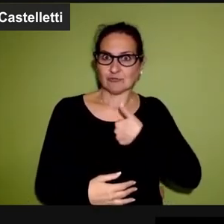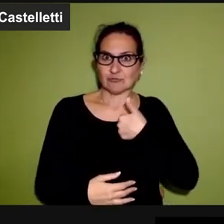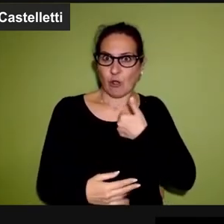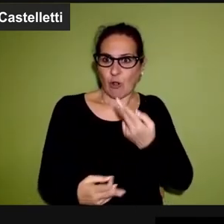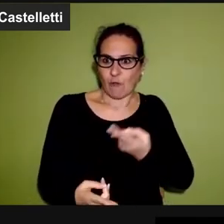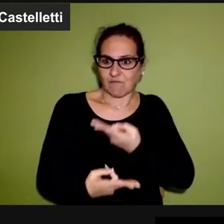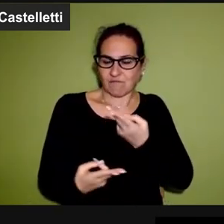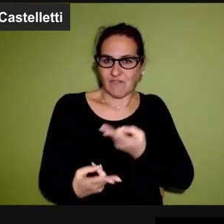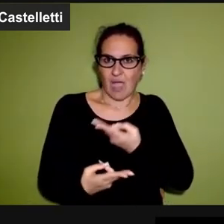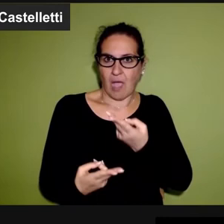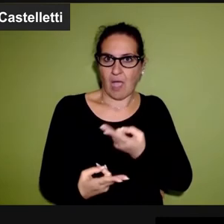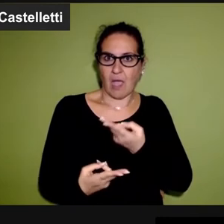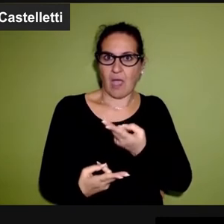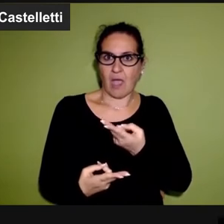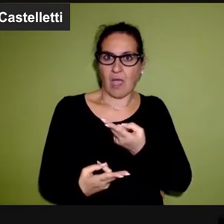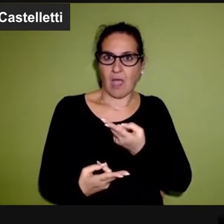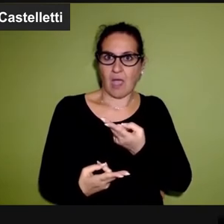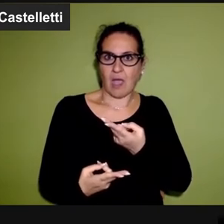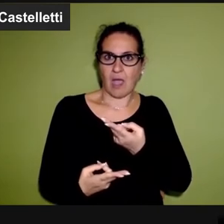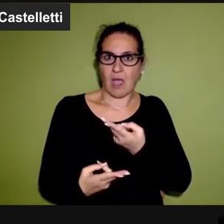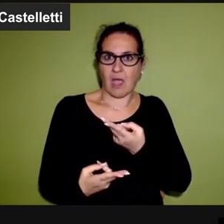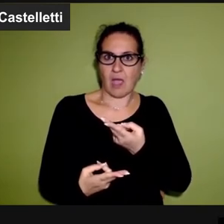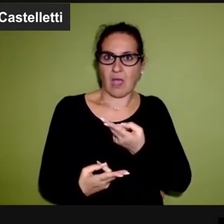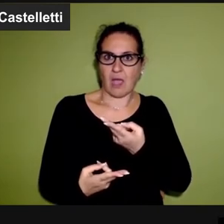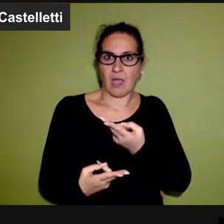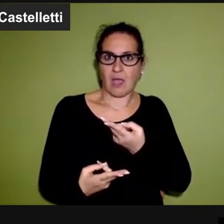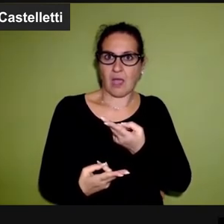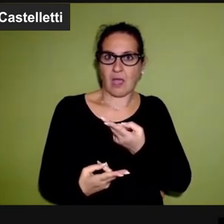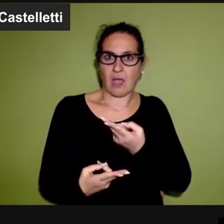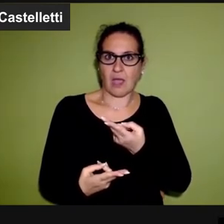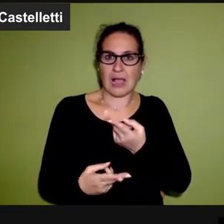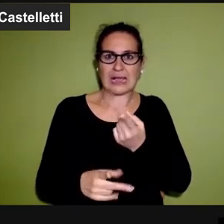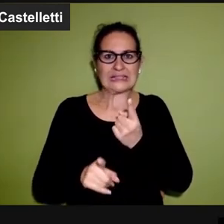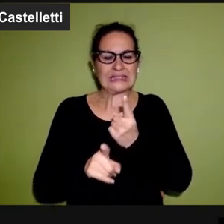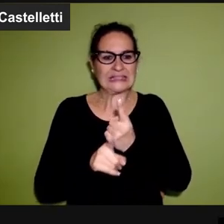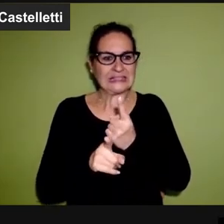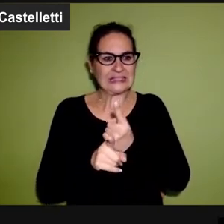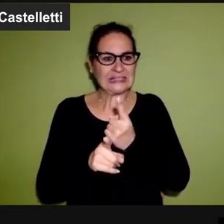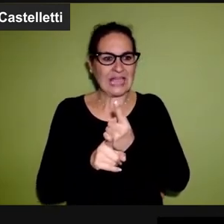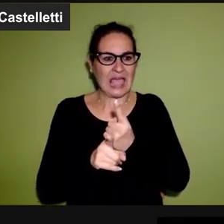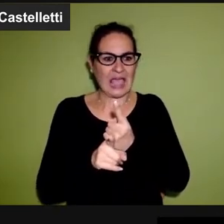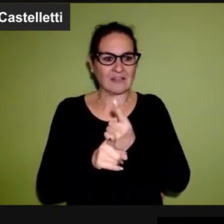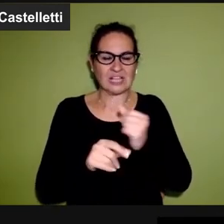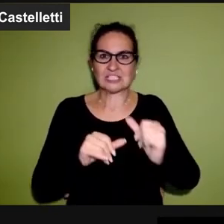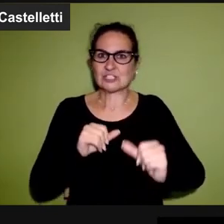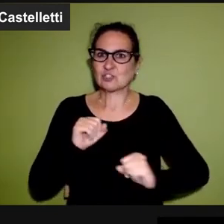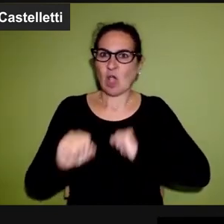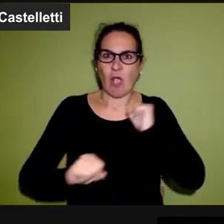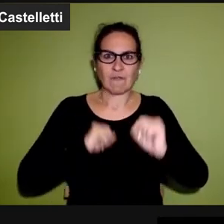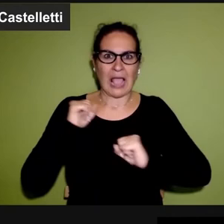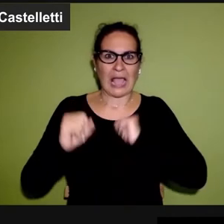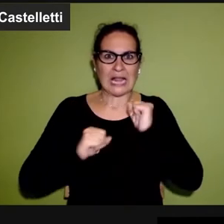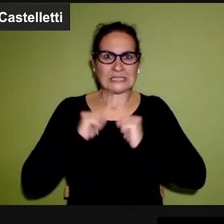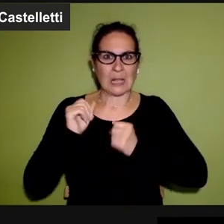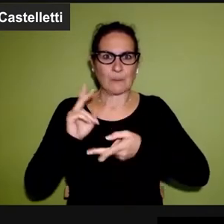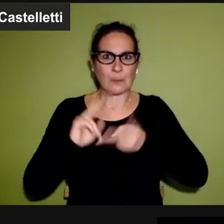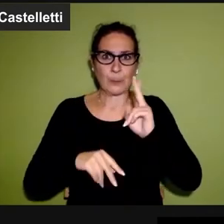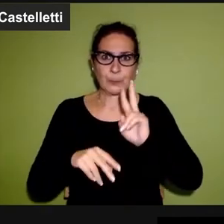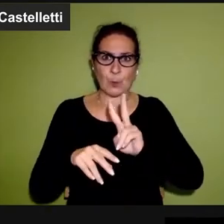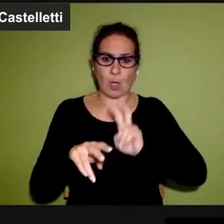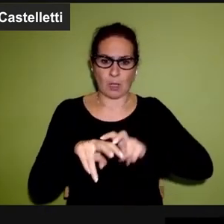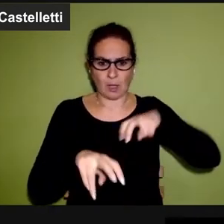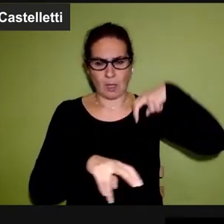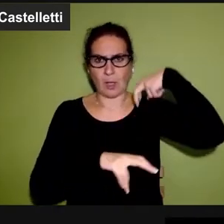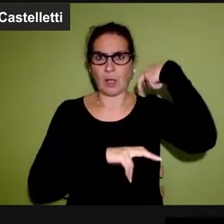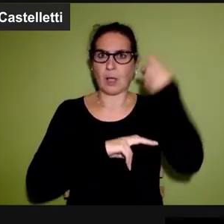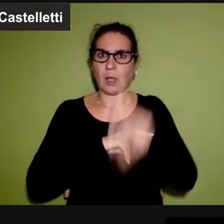di liberarsi da solo se non aggiungendo orrore alla sofferenza, per